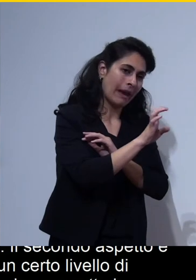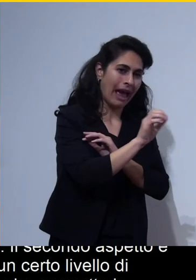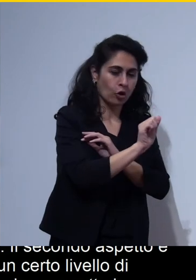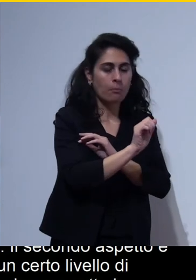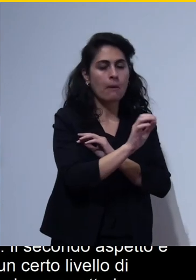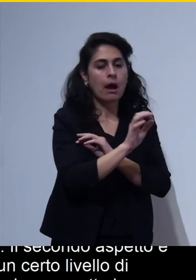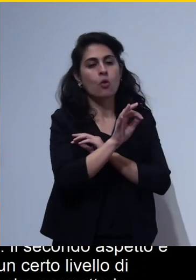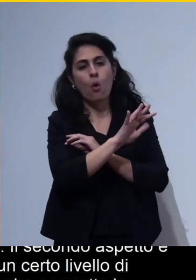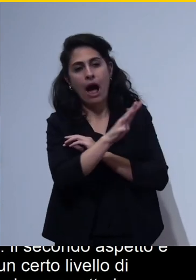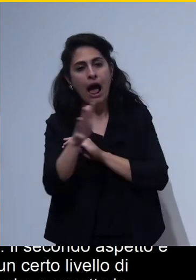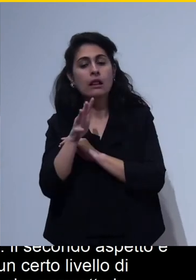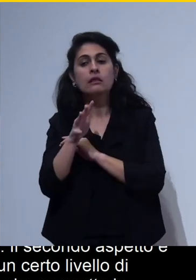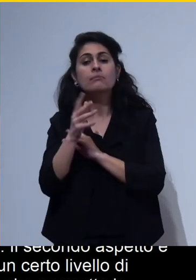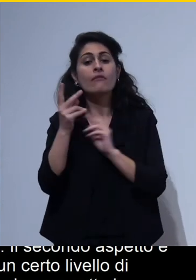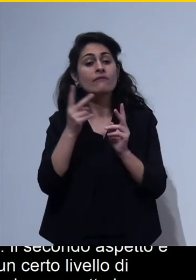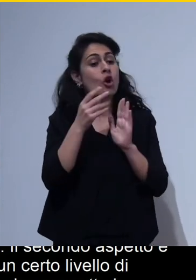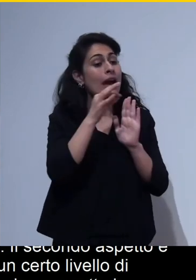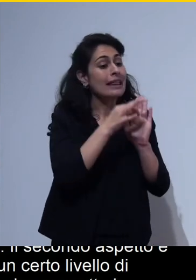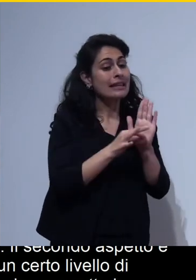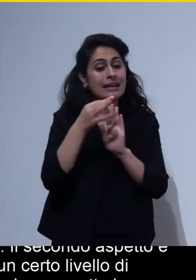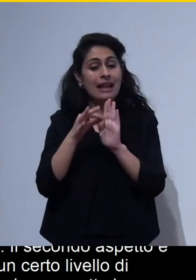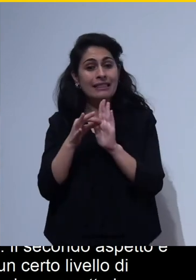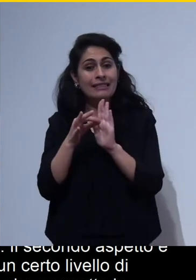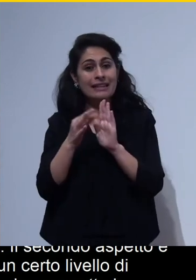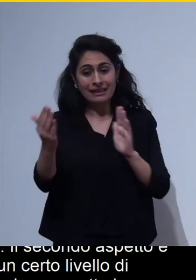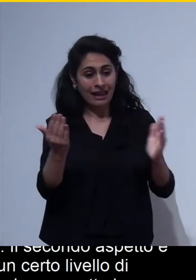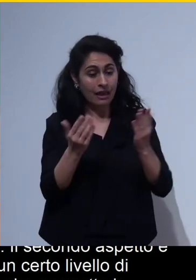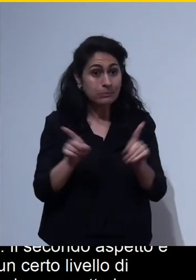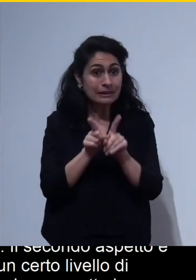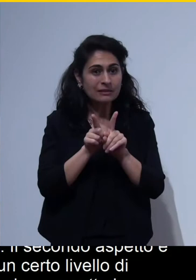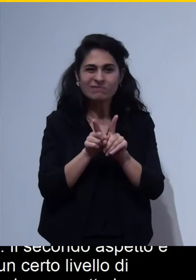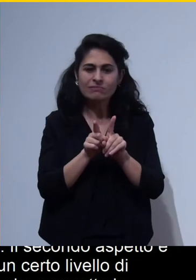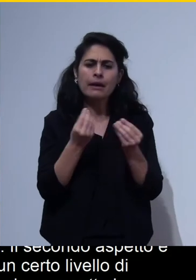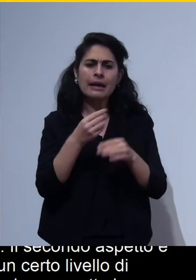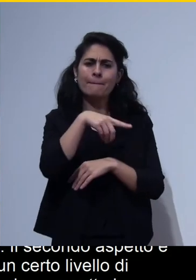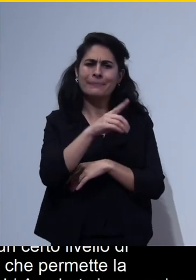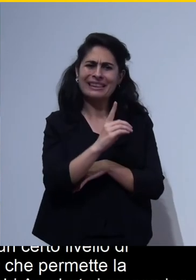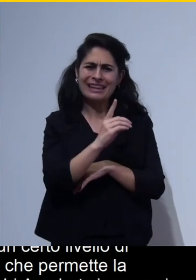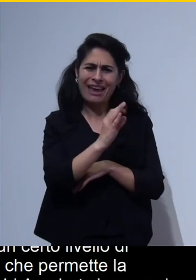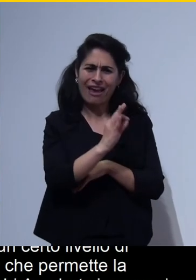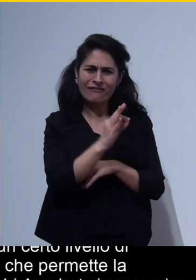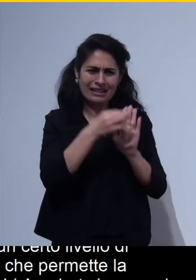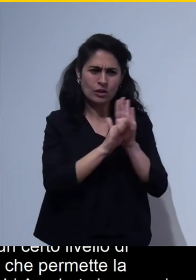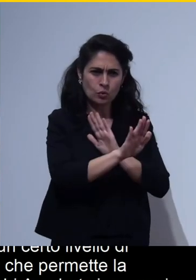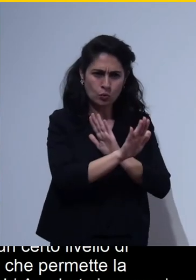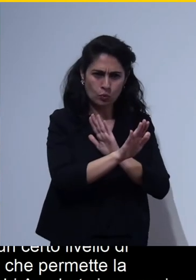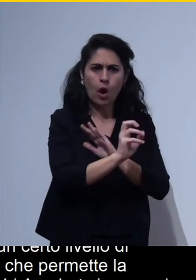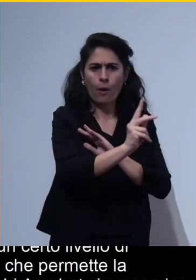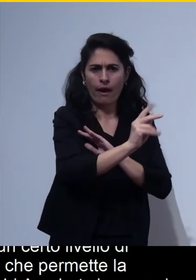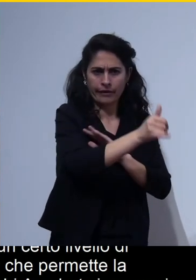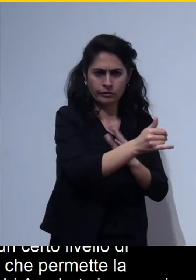si preservino le stesse caratteristiche, perché se anche sono presenti nel PDF, non è detto che il visualizzatore poi le